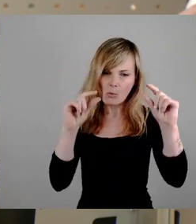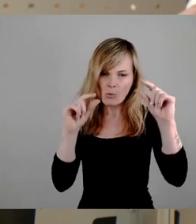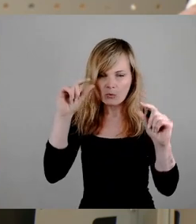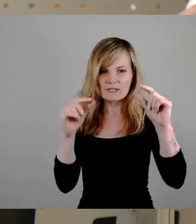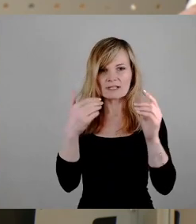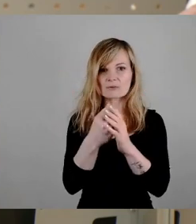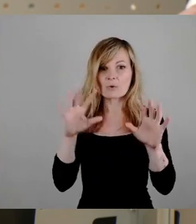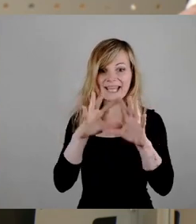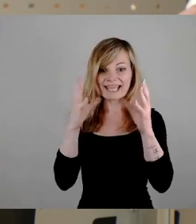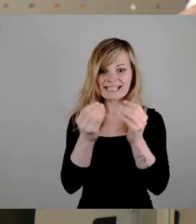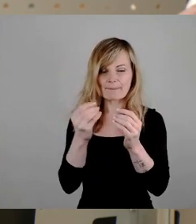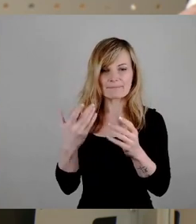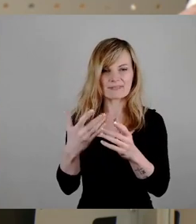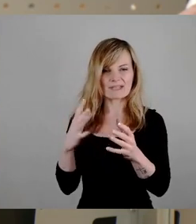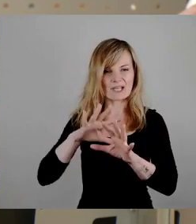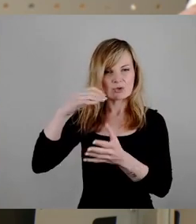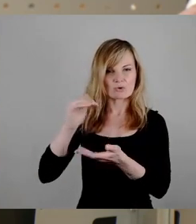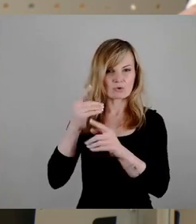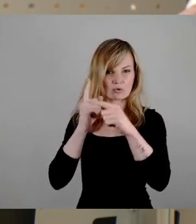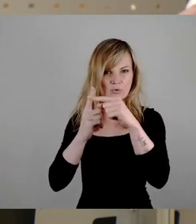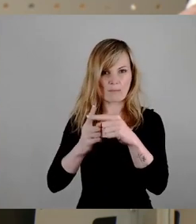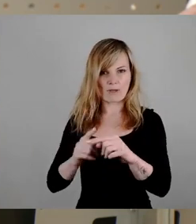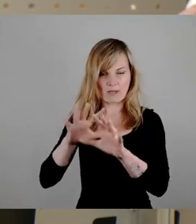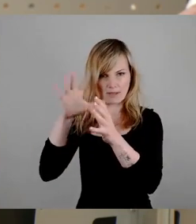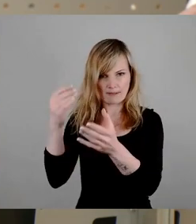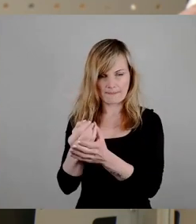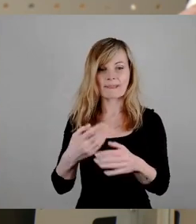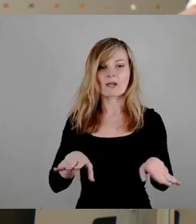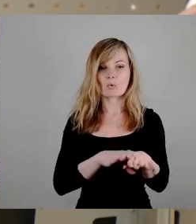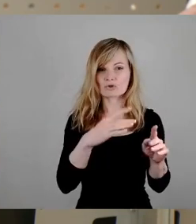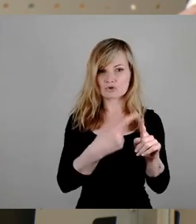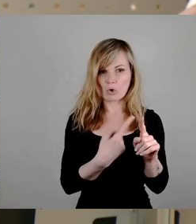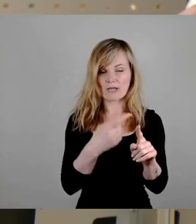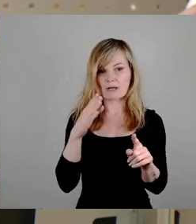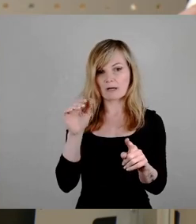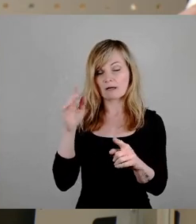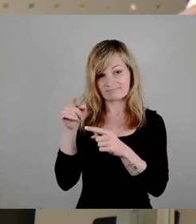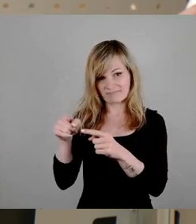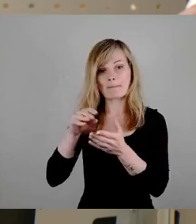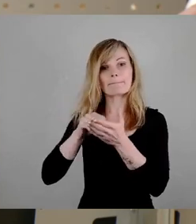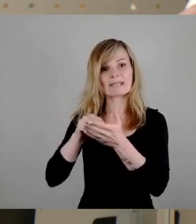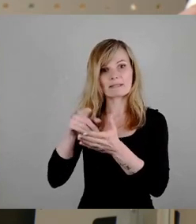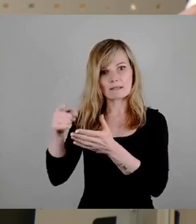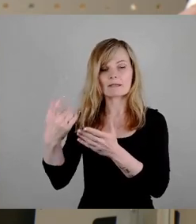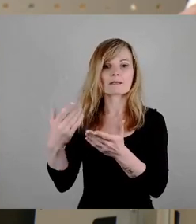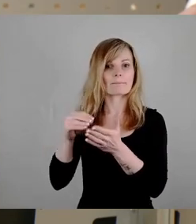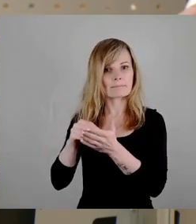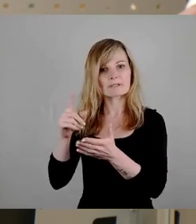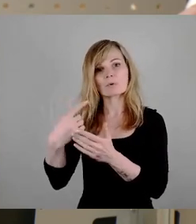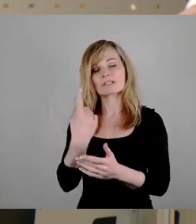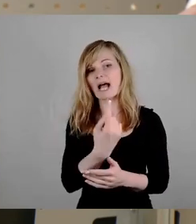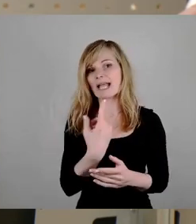Gesamtsumme der Steuer, Grundsteuer B, das ist das, was die Mieterinnen und Mieter bezahlen und auch Leute mit Eigenheim,